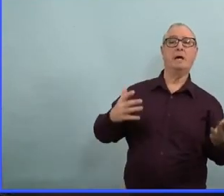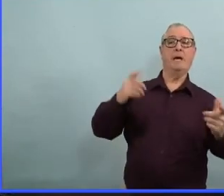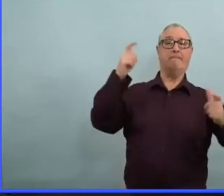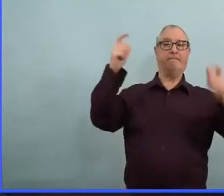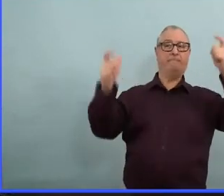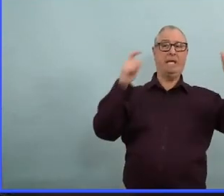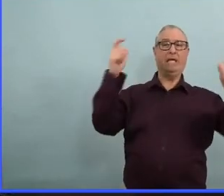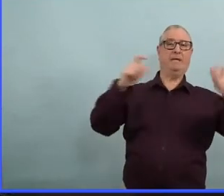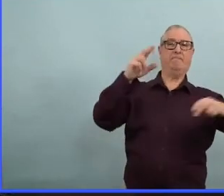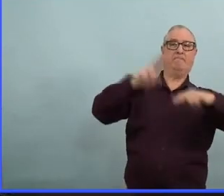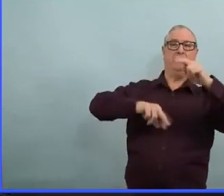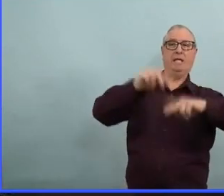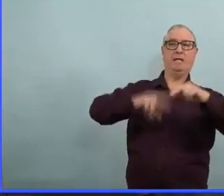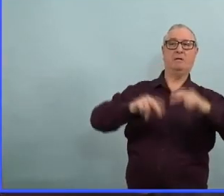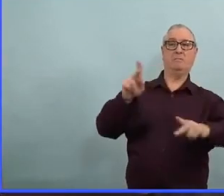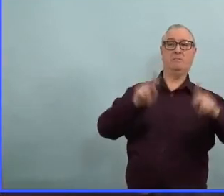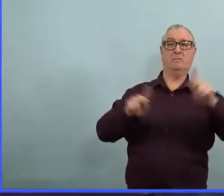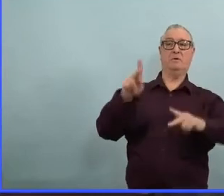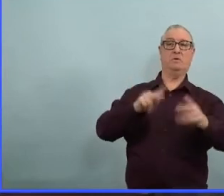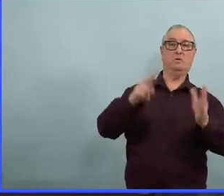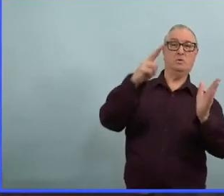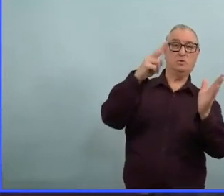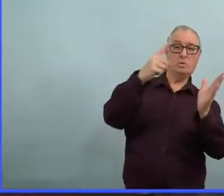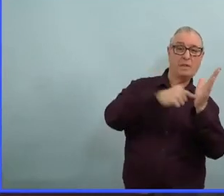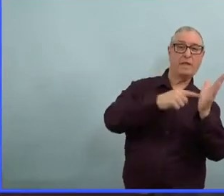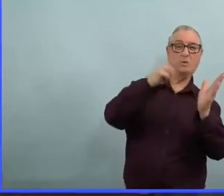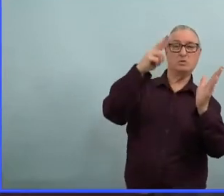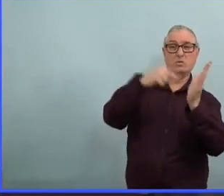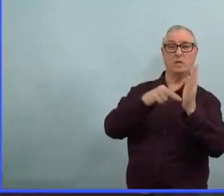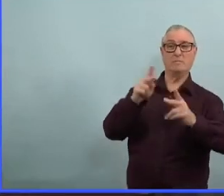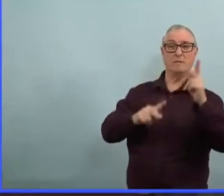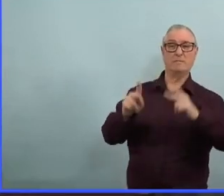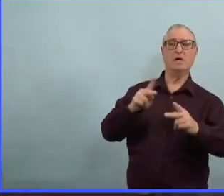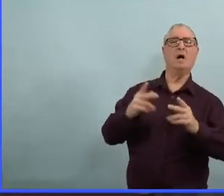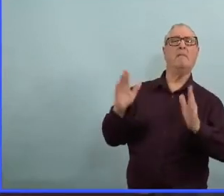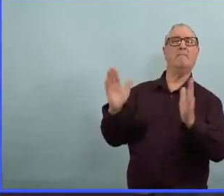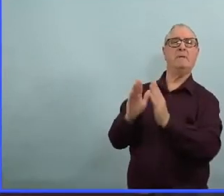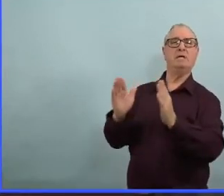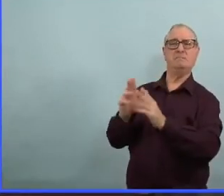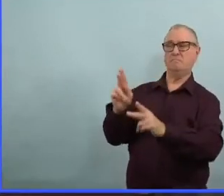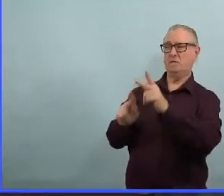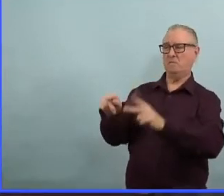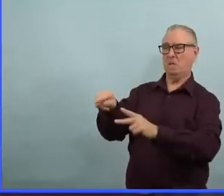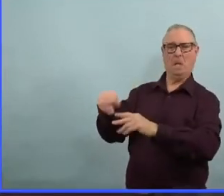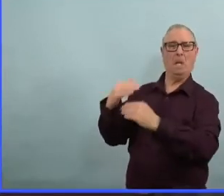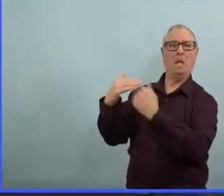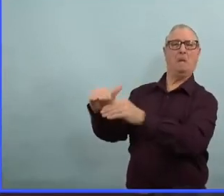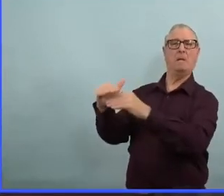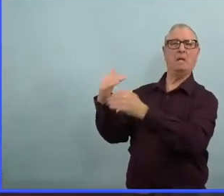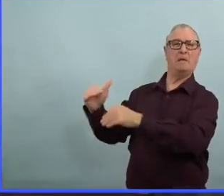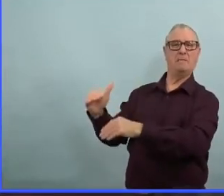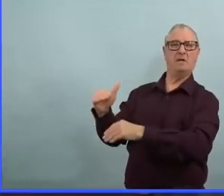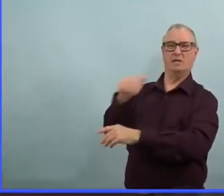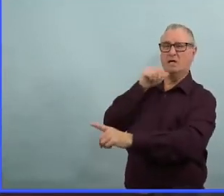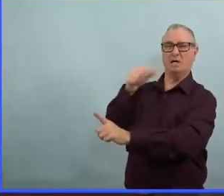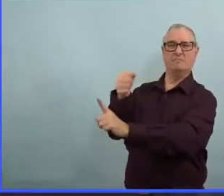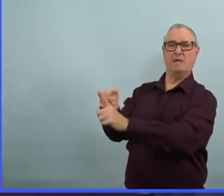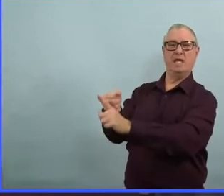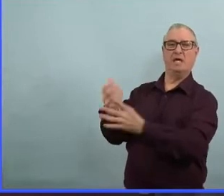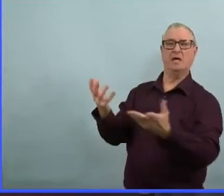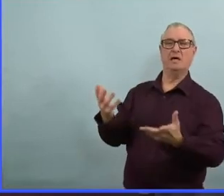alors nous avons également le changement sur les heures d'ouverture pour les restaurants par exemple ils peuvent servir de l'alcool